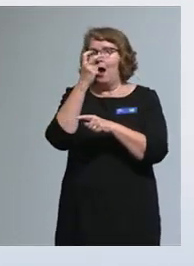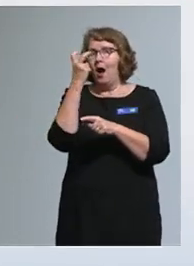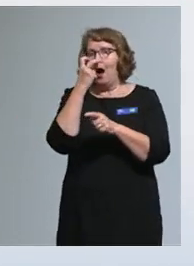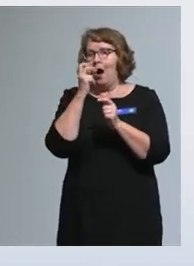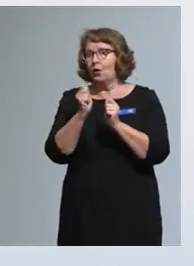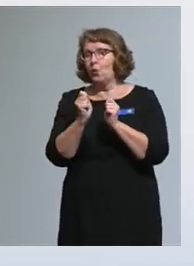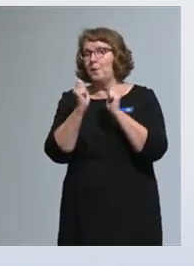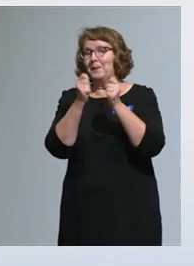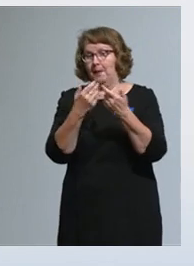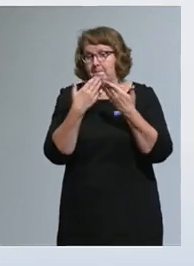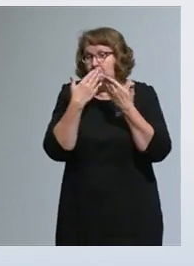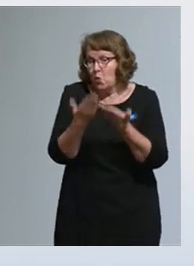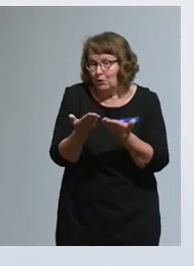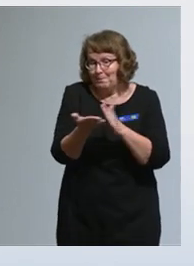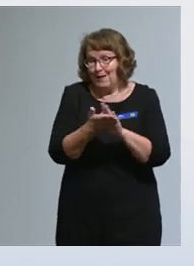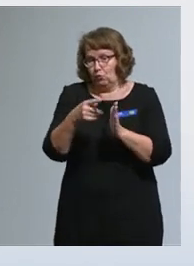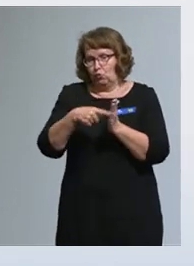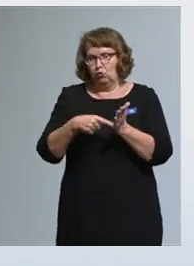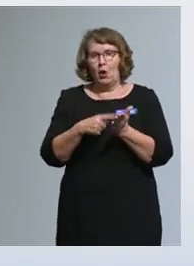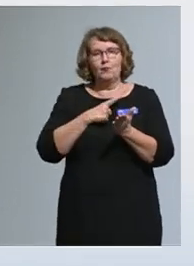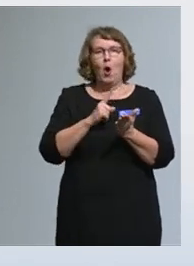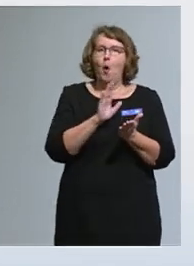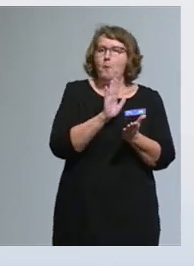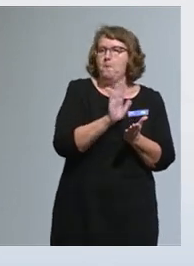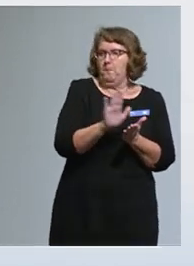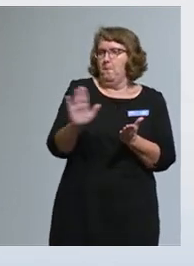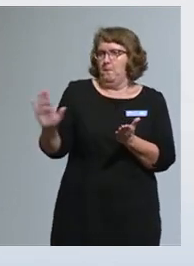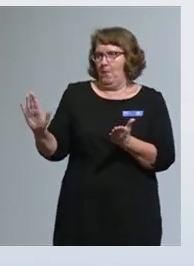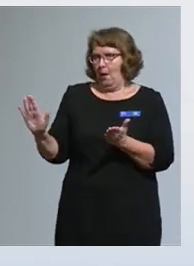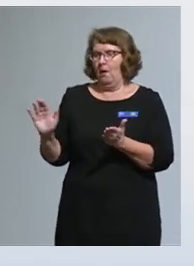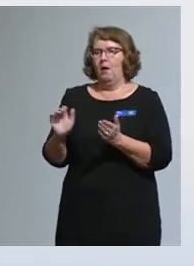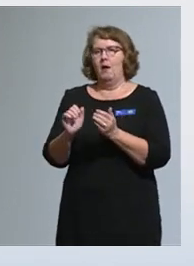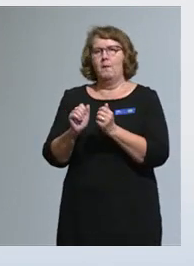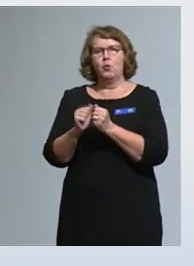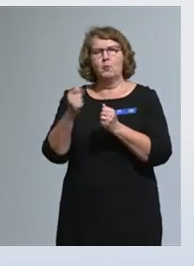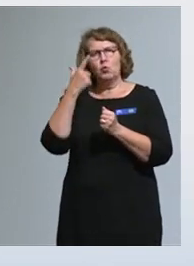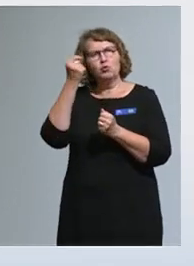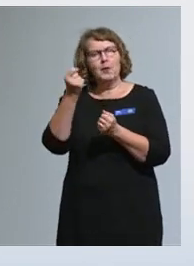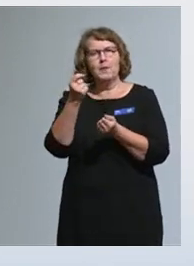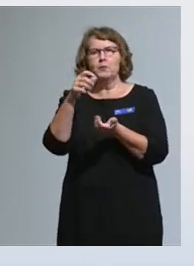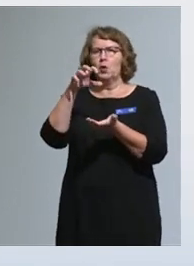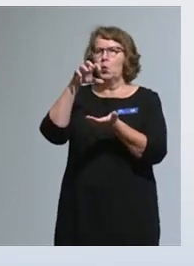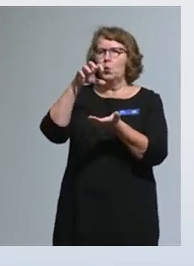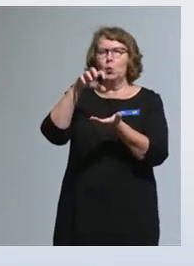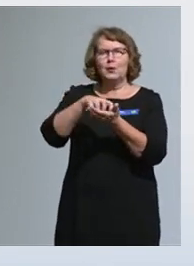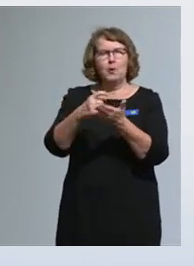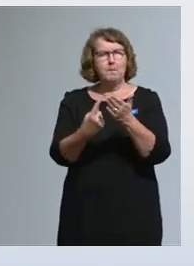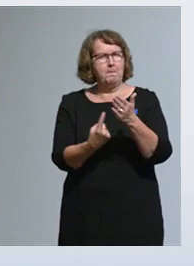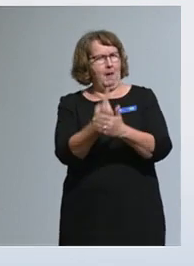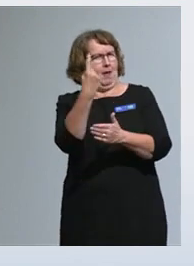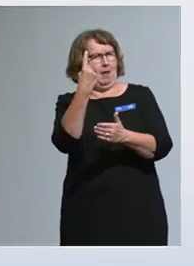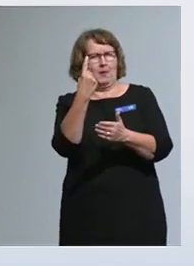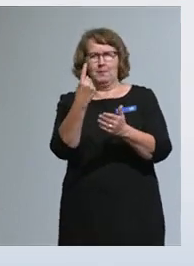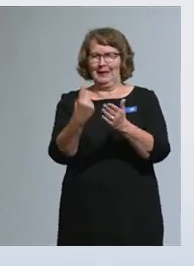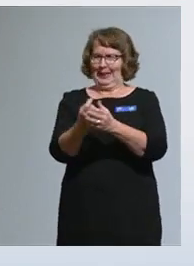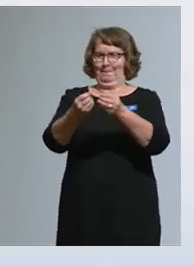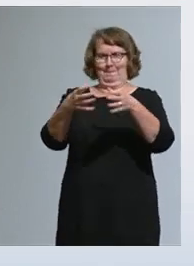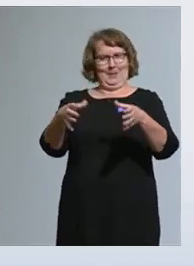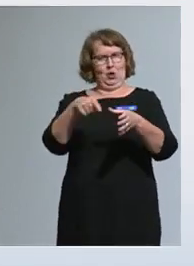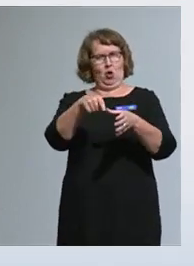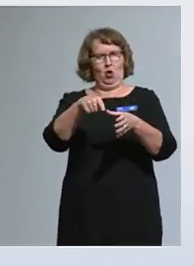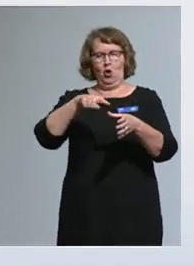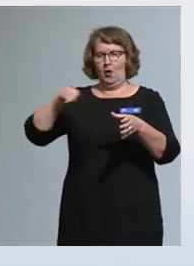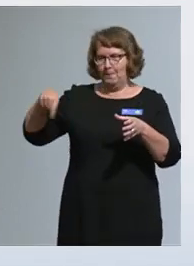ainutlaatuisia. Mutta uskomme, että yhteiskunnalliset päämäärät ja ilmiöt, joiden eteemme tässä valtion viranomaiset sekä te,